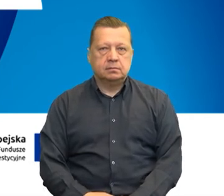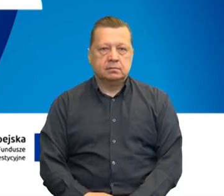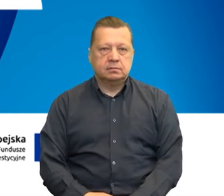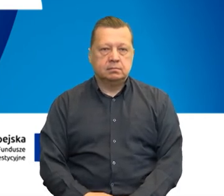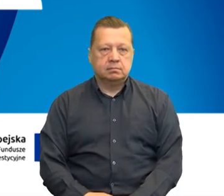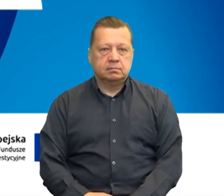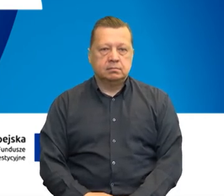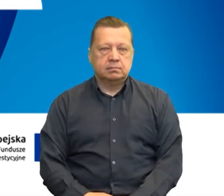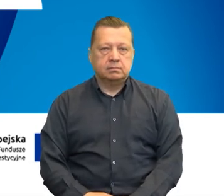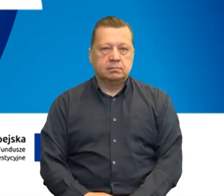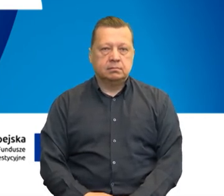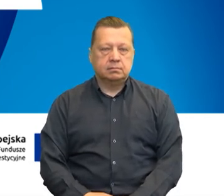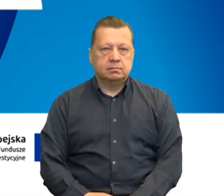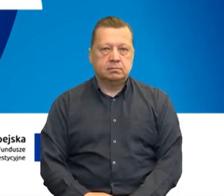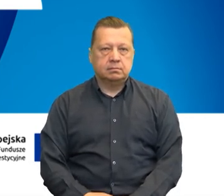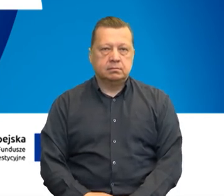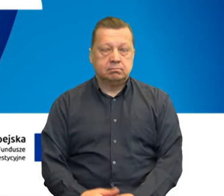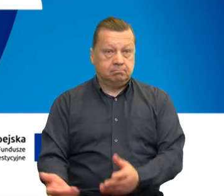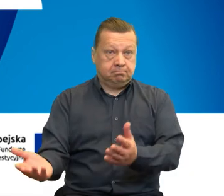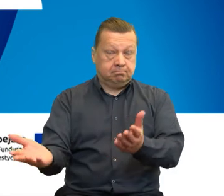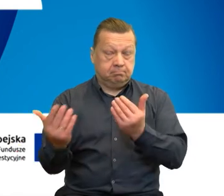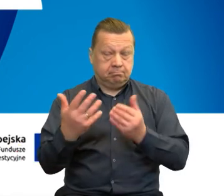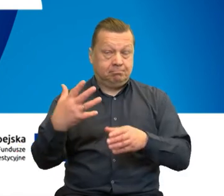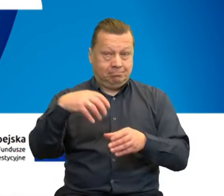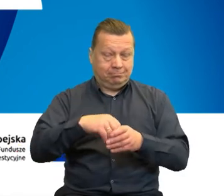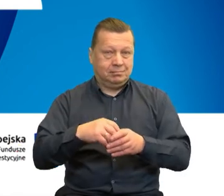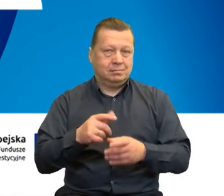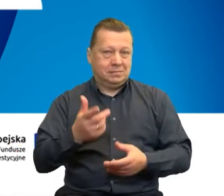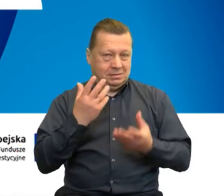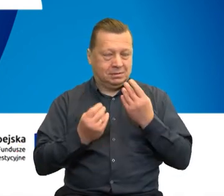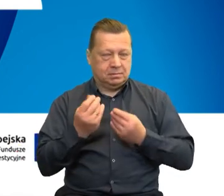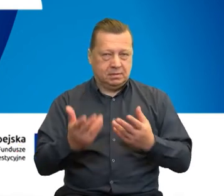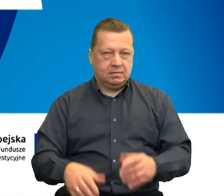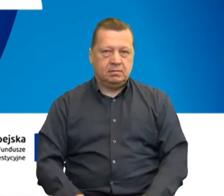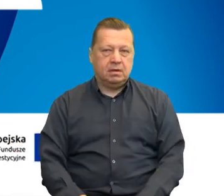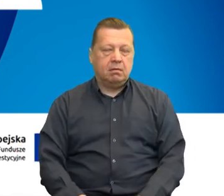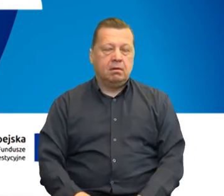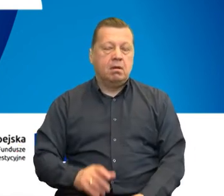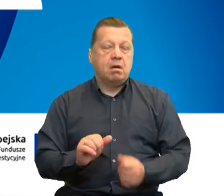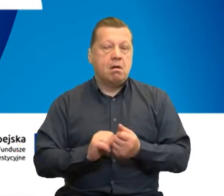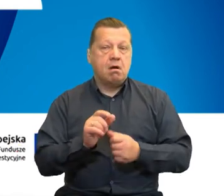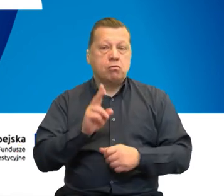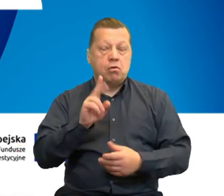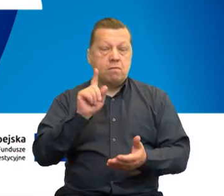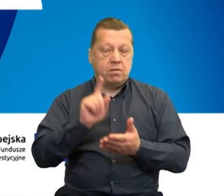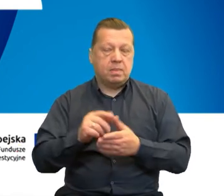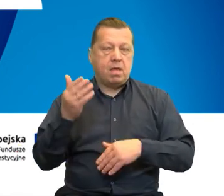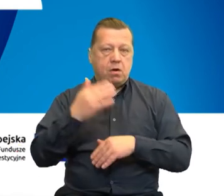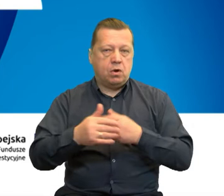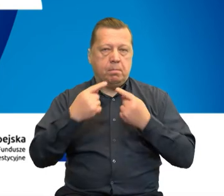Zachęcamy do przyłączenia się do naszej zabawy, a informacje o zwycięzcy poznamy na